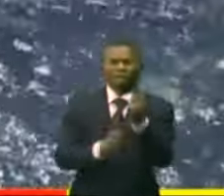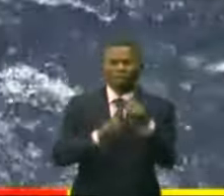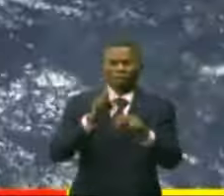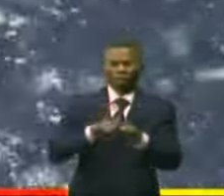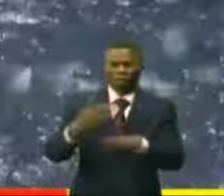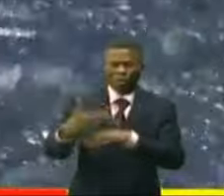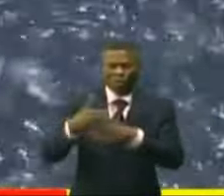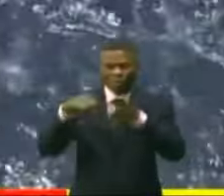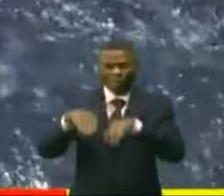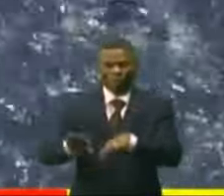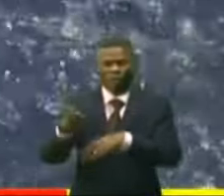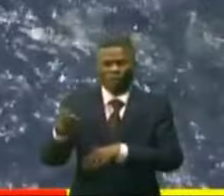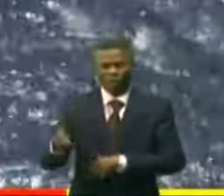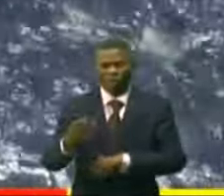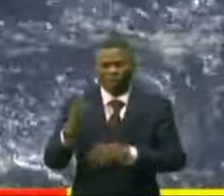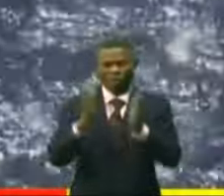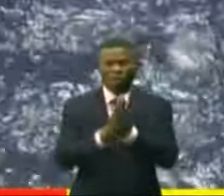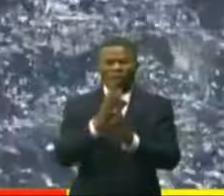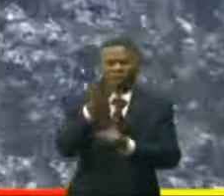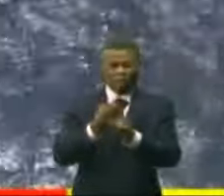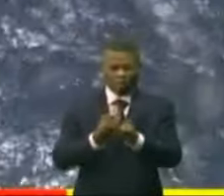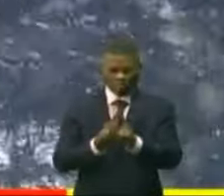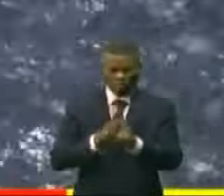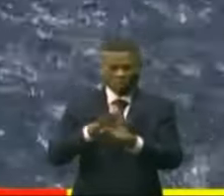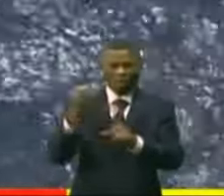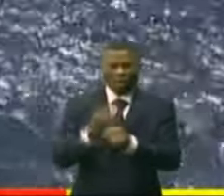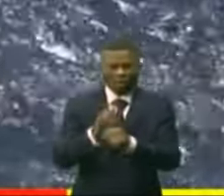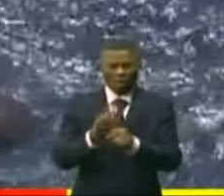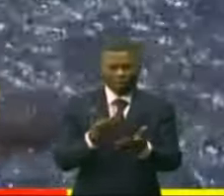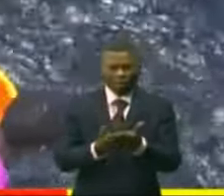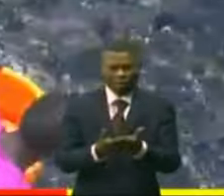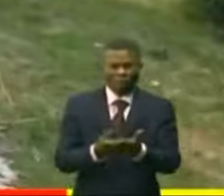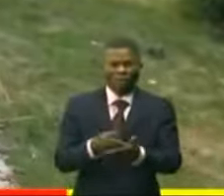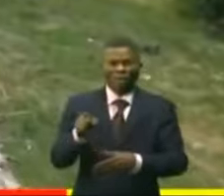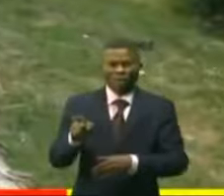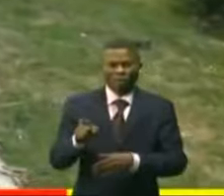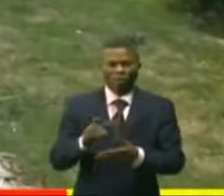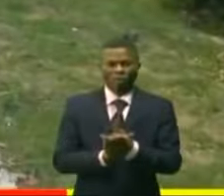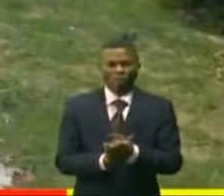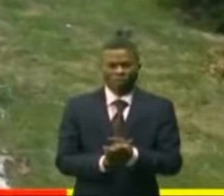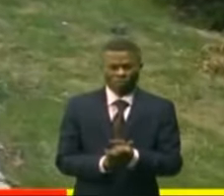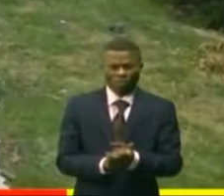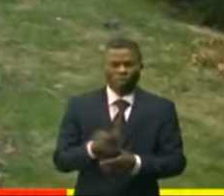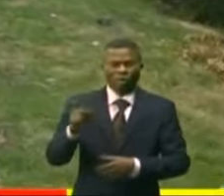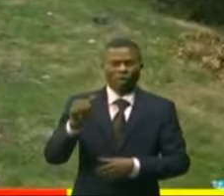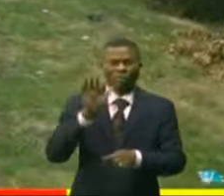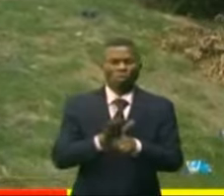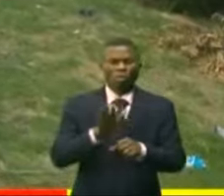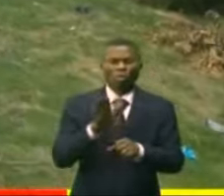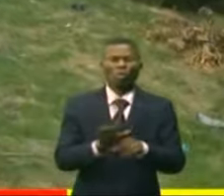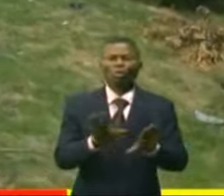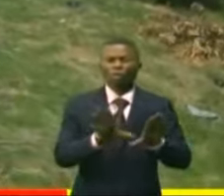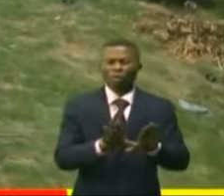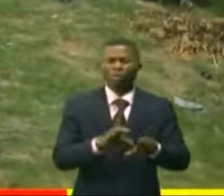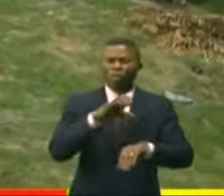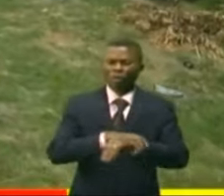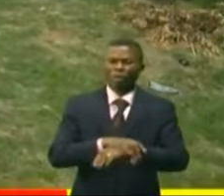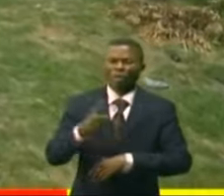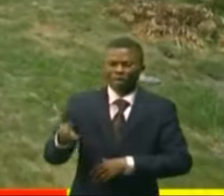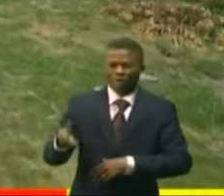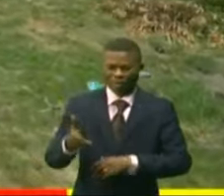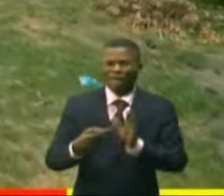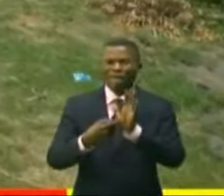mois après l'expérimentation de cette pêche au lac Albert, 25 tonnes de poissons tilapia ont été